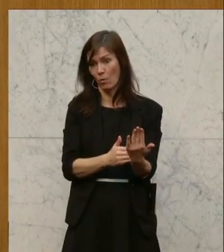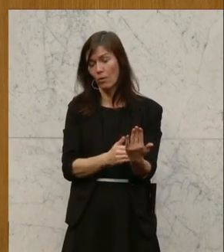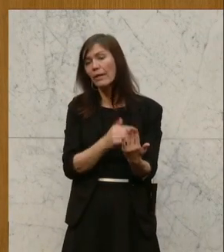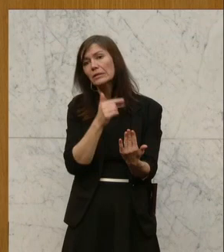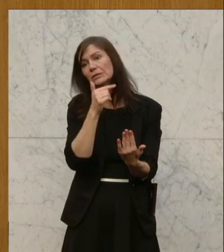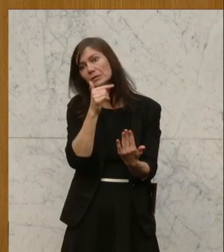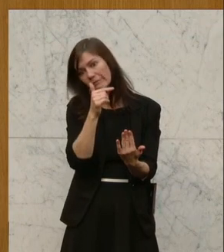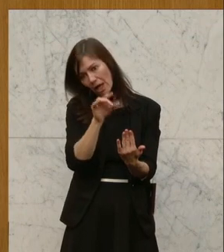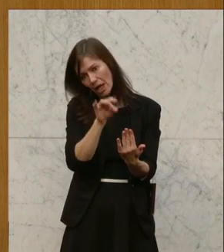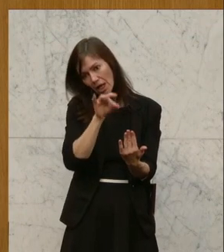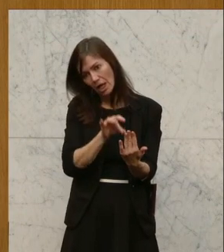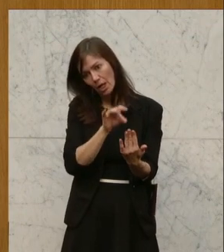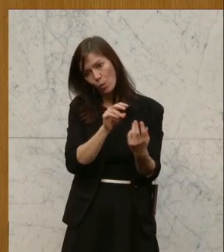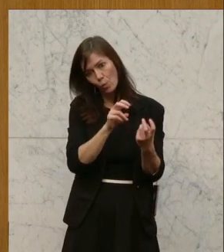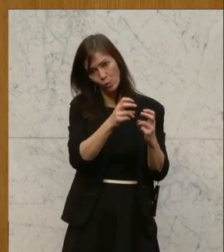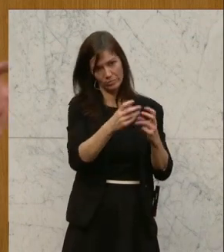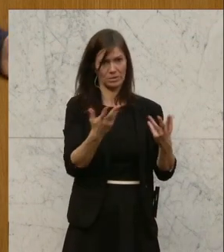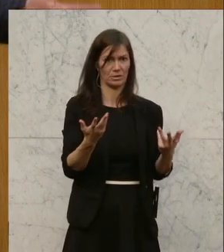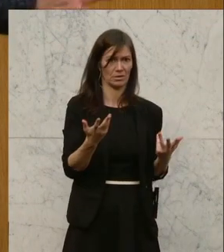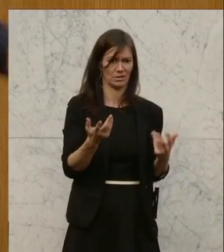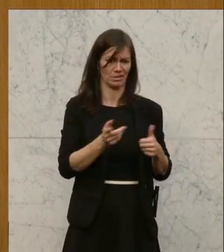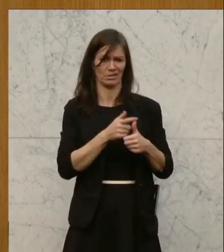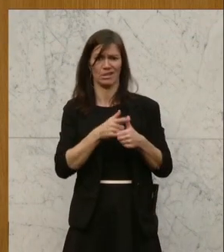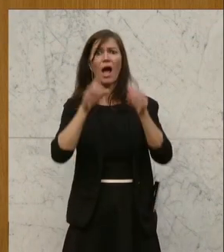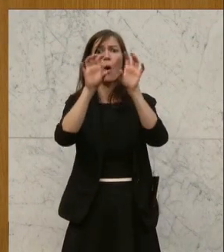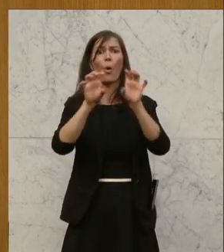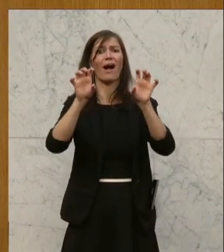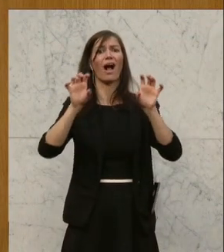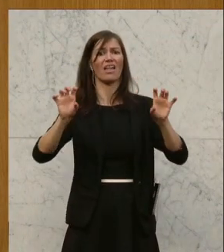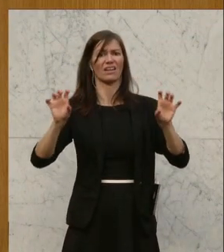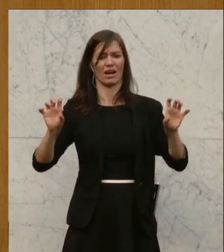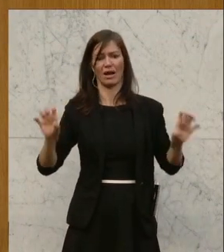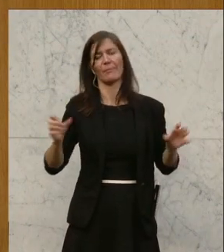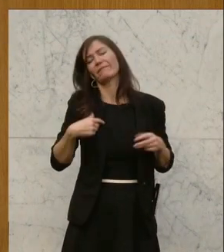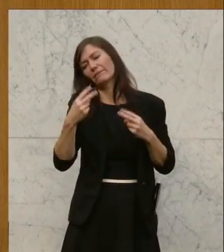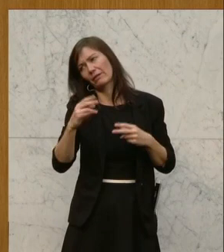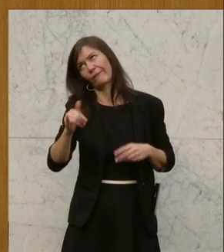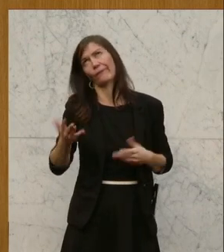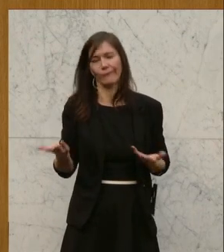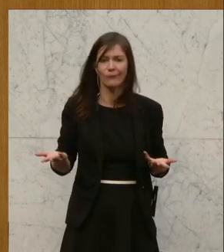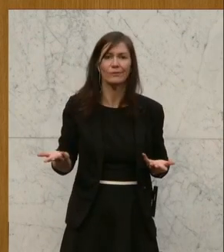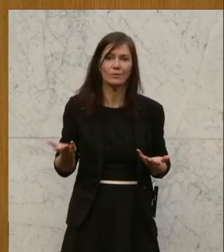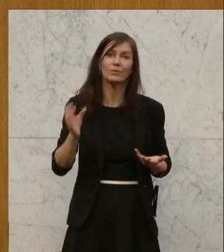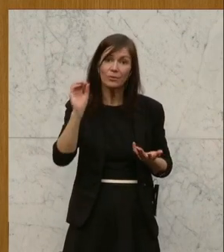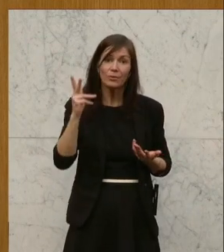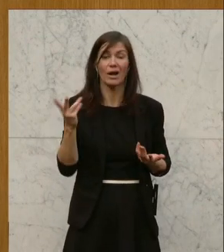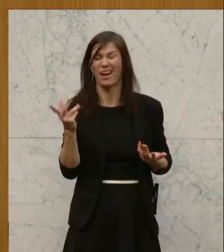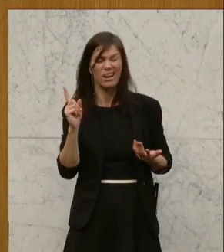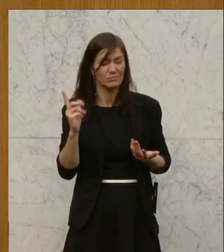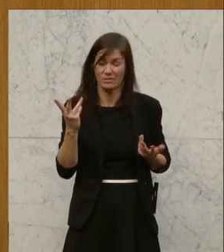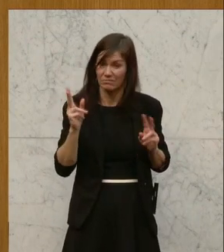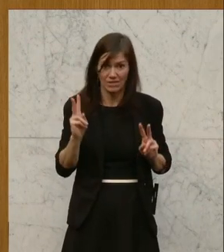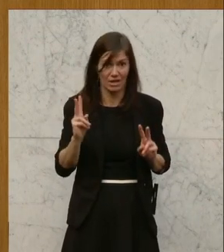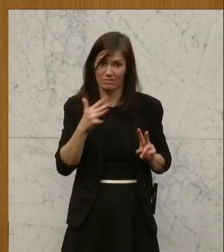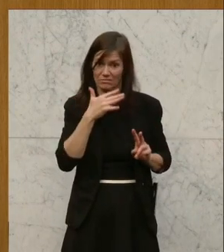Umsetzung sich befinden. Eine davon ist ein Organigramm, okay, auch wichtig, verstehe ich, aber auch hier ist tatsächlich